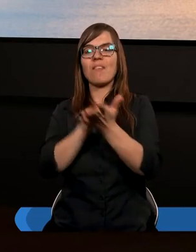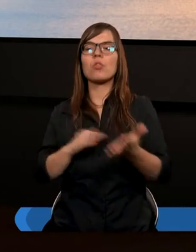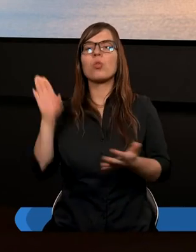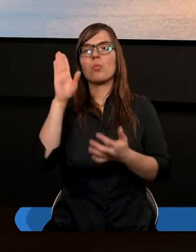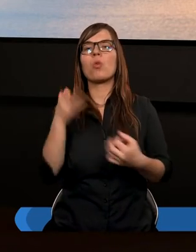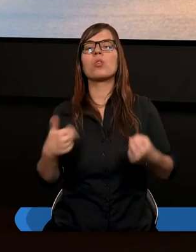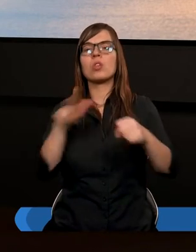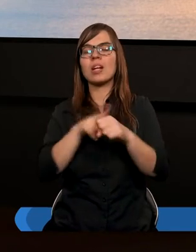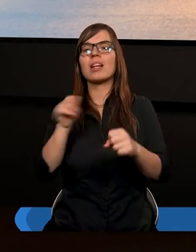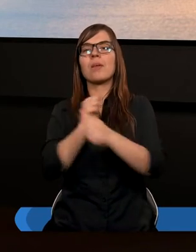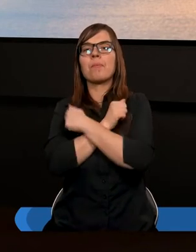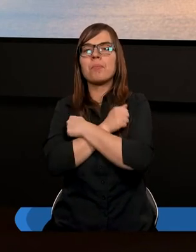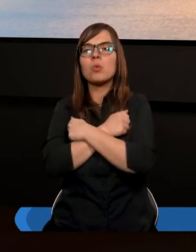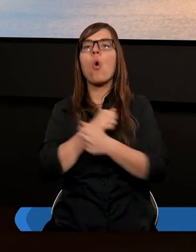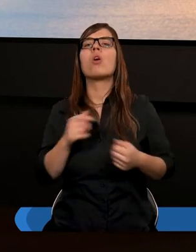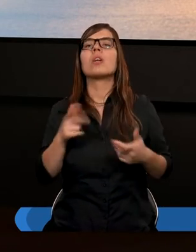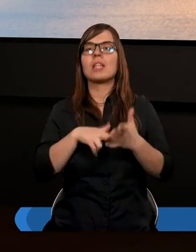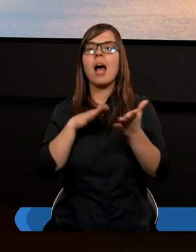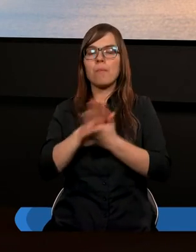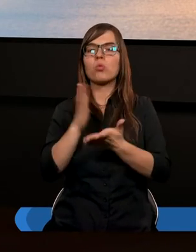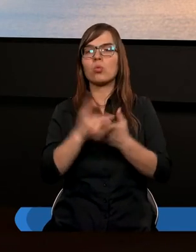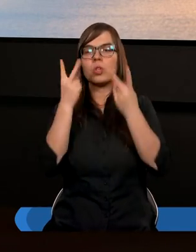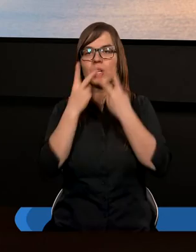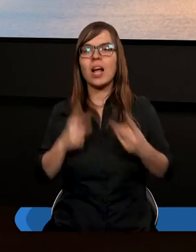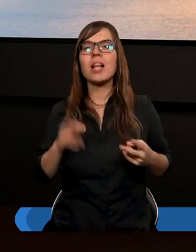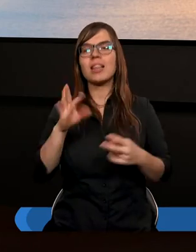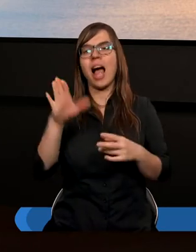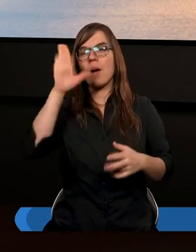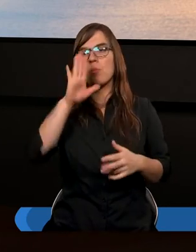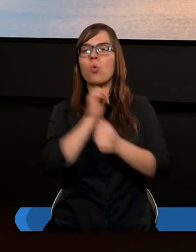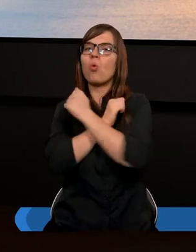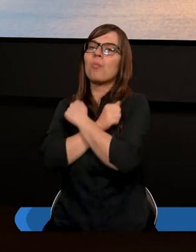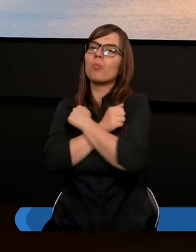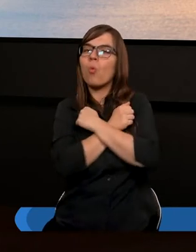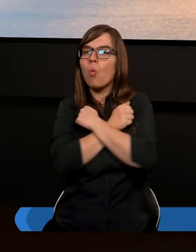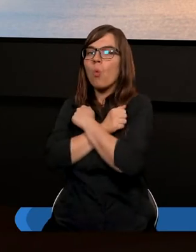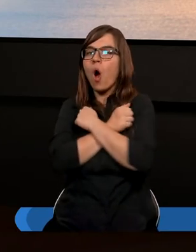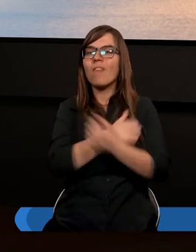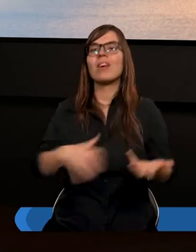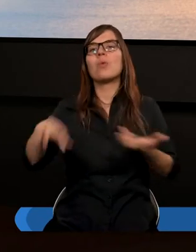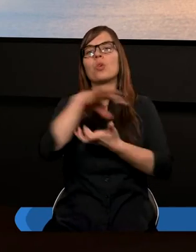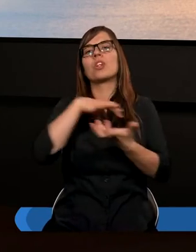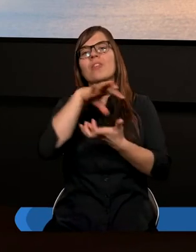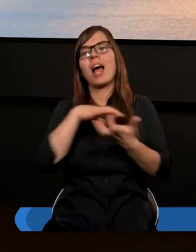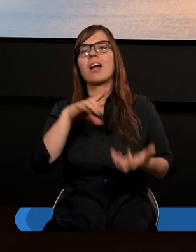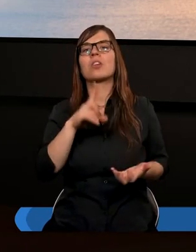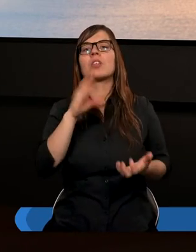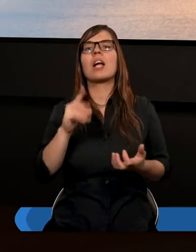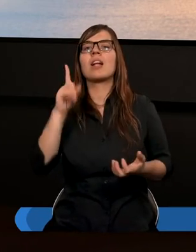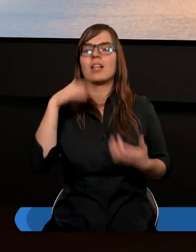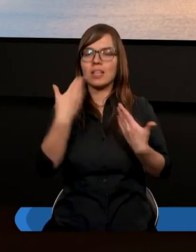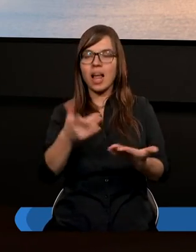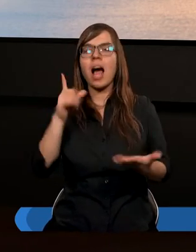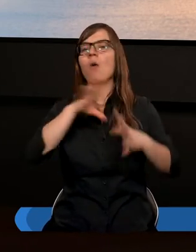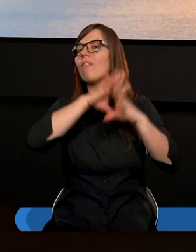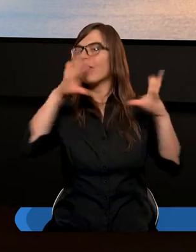który z miłości bo na początku już czytaliśmy że tak Bóg umiłował świat że